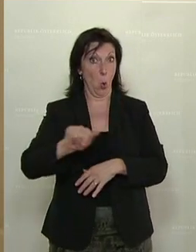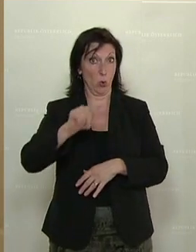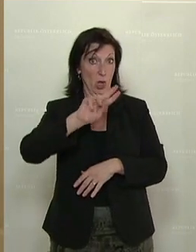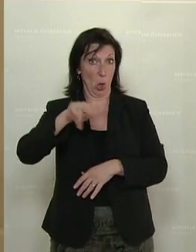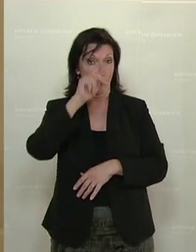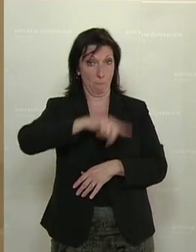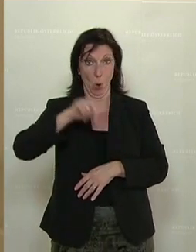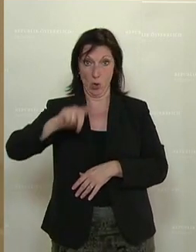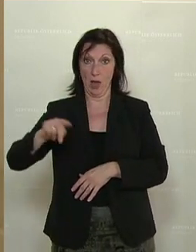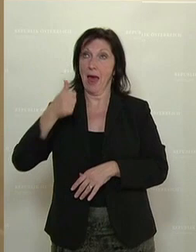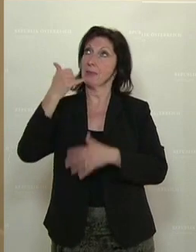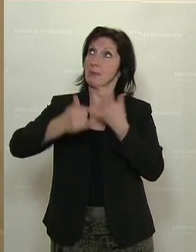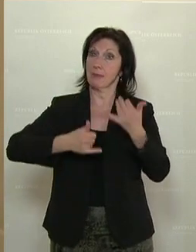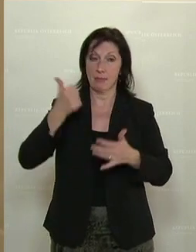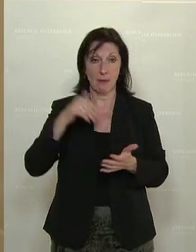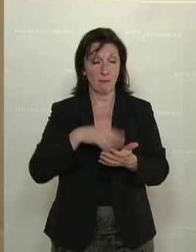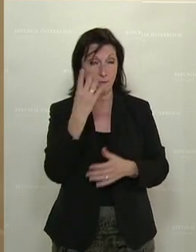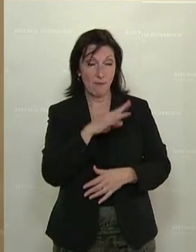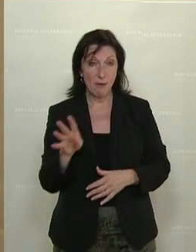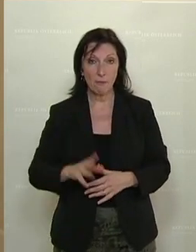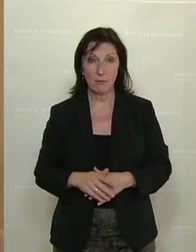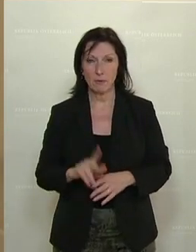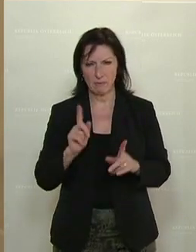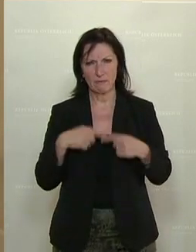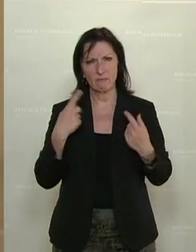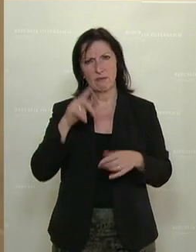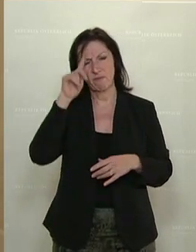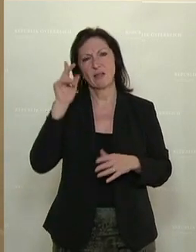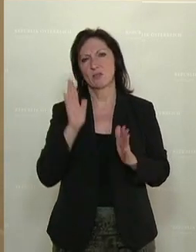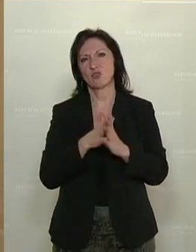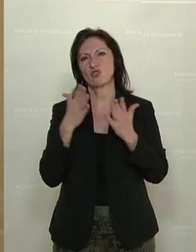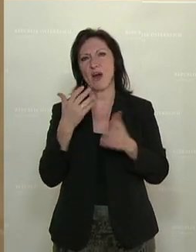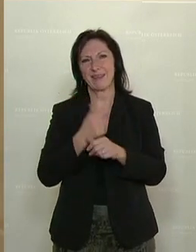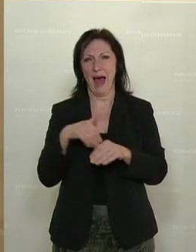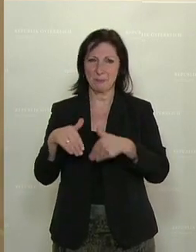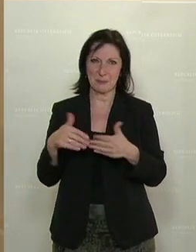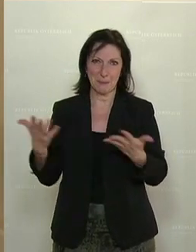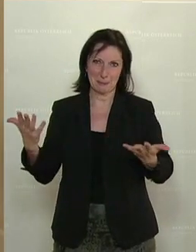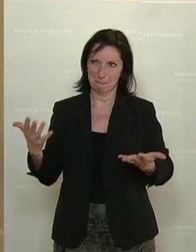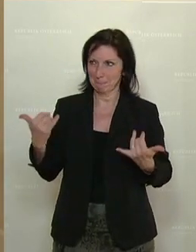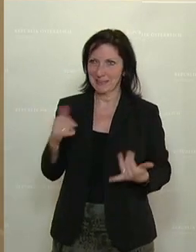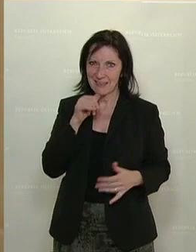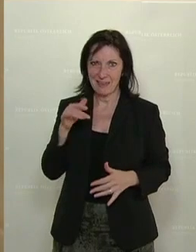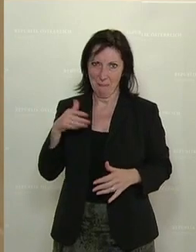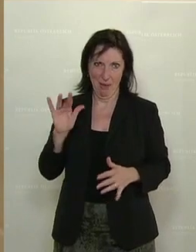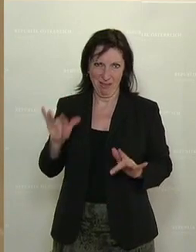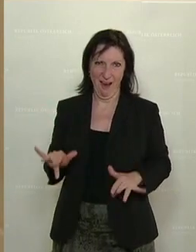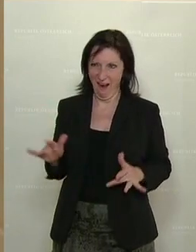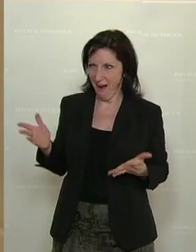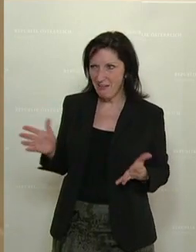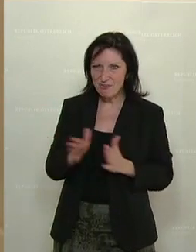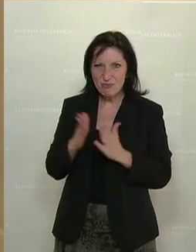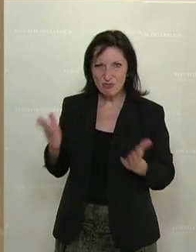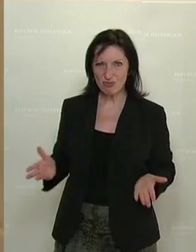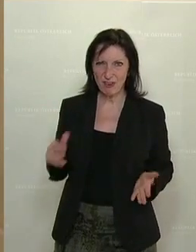das wären 1.400 Euro im Jahr. Wir wissen, und das ist auch schade, dass der Arbeitsminister jetzt nicht bei uns ist oder nicht mehr bei uns ist und